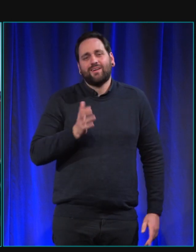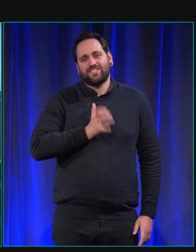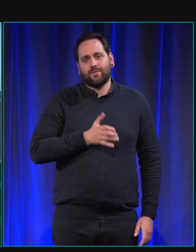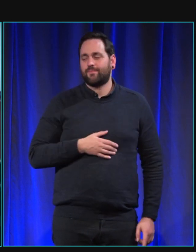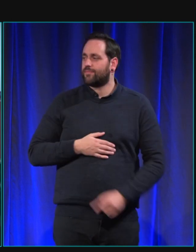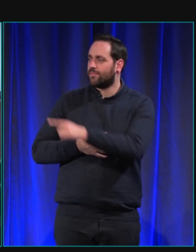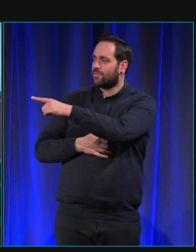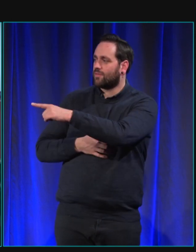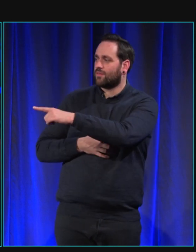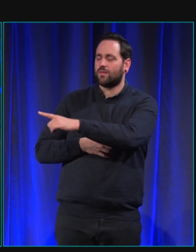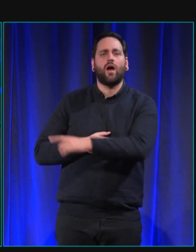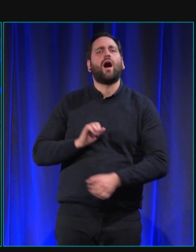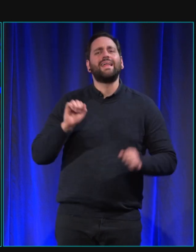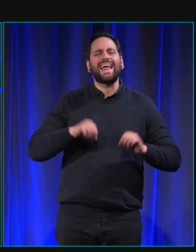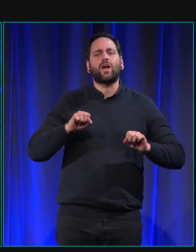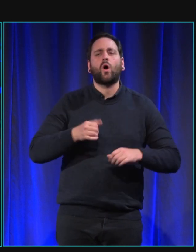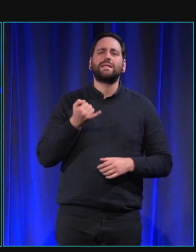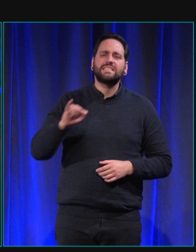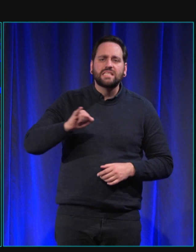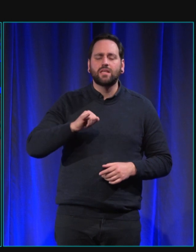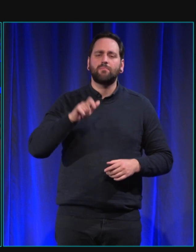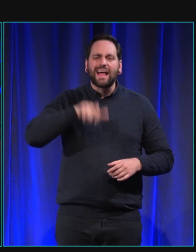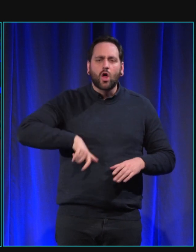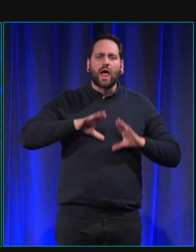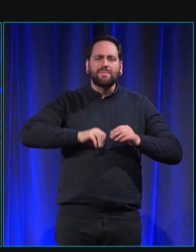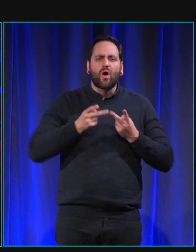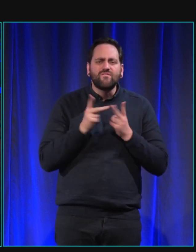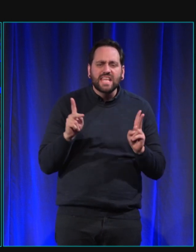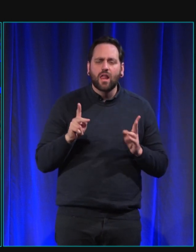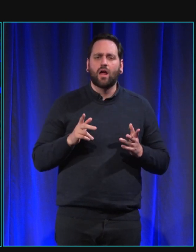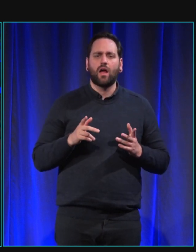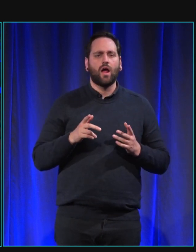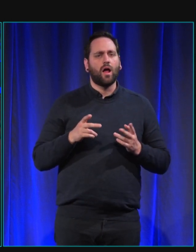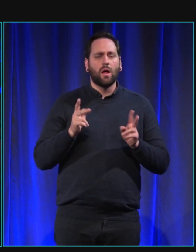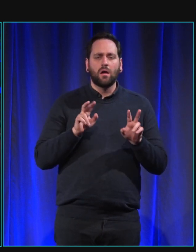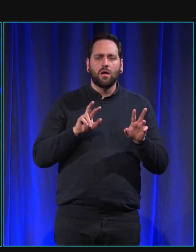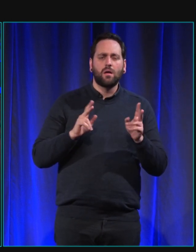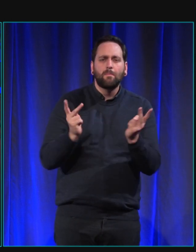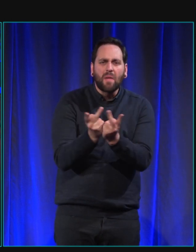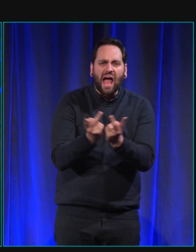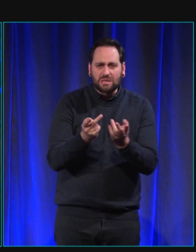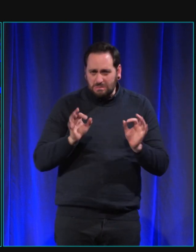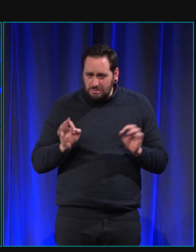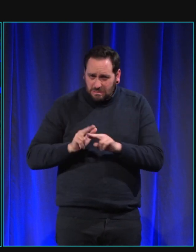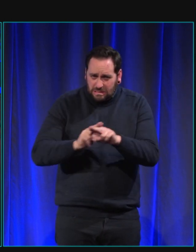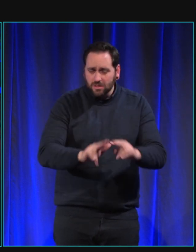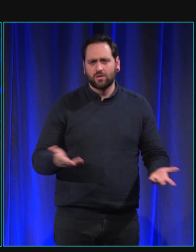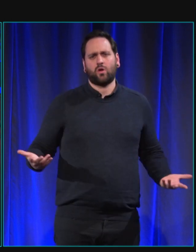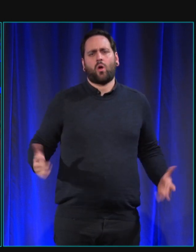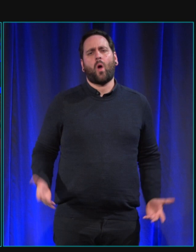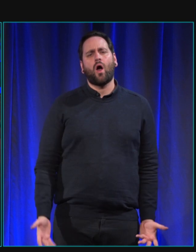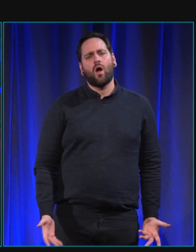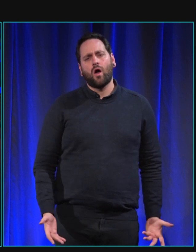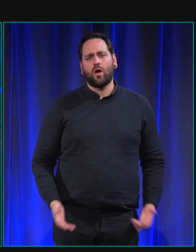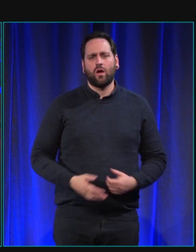on habite par exemple une ville où il n'y pas de parc à proximité qu'est-ce qui se passe parce qu'en fait c'est